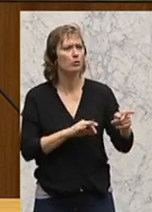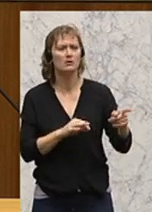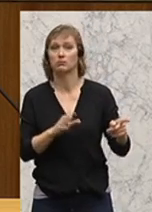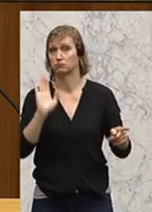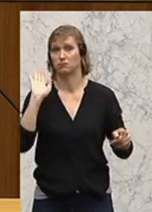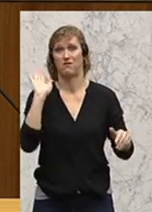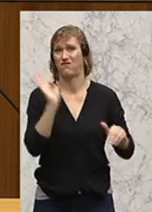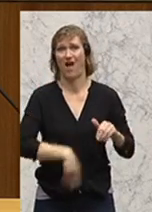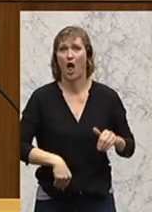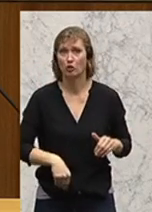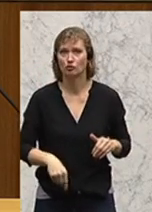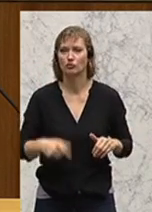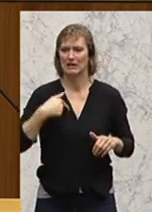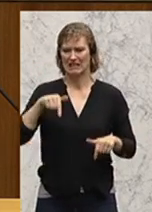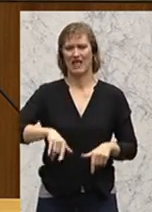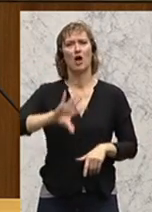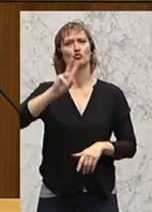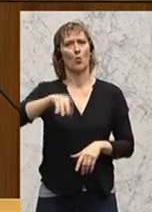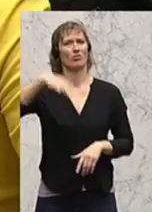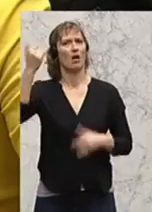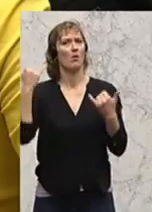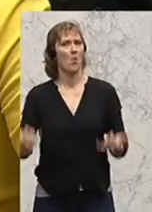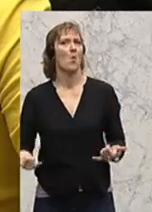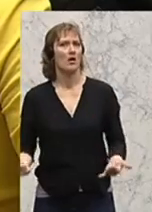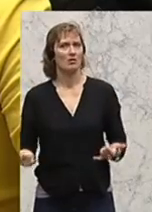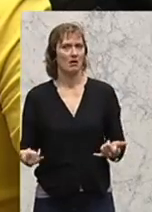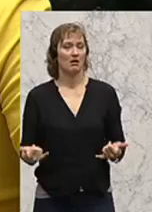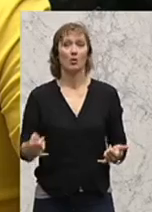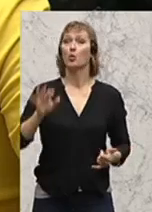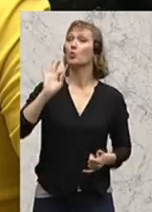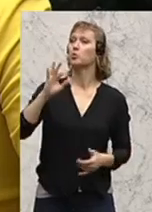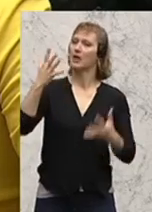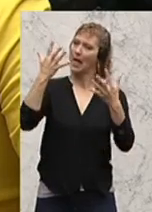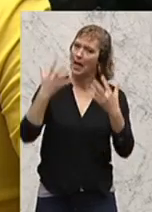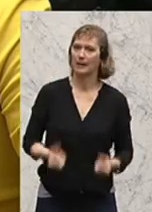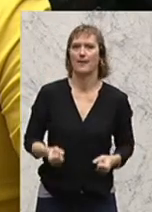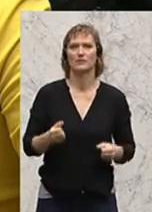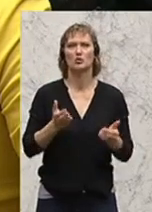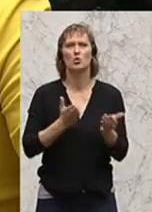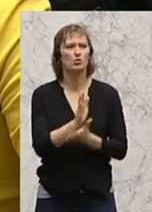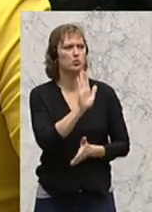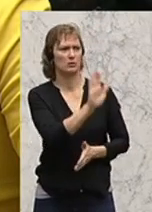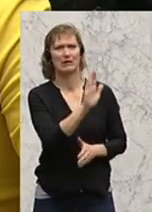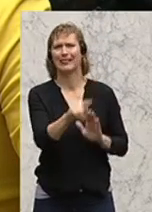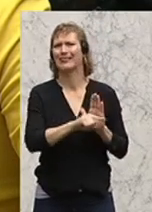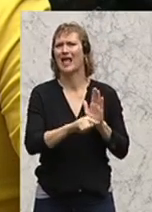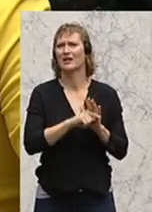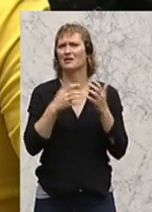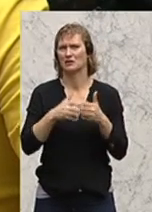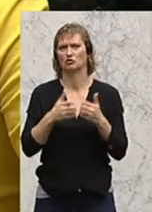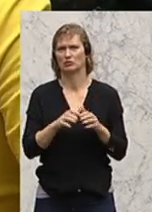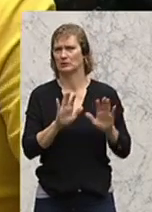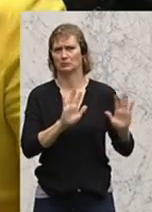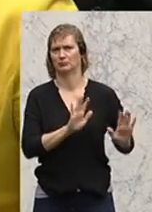absolut falsch. Aber ich will einen freudigen Tag und ich will ein gutes Ergebnis jetzt nicht mit negativen Geschichten